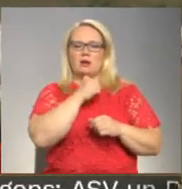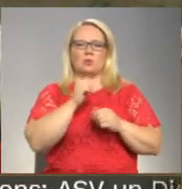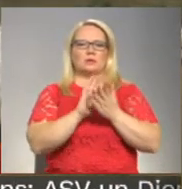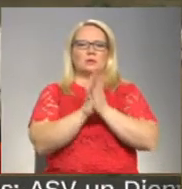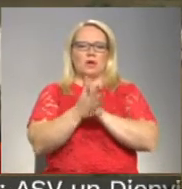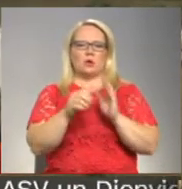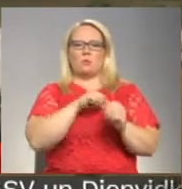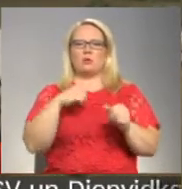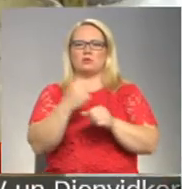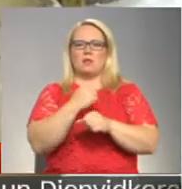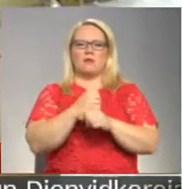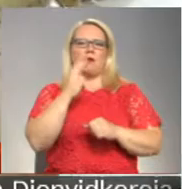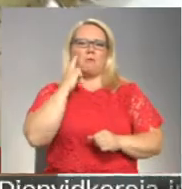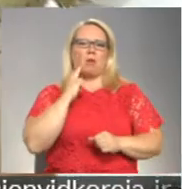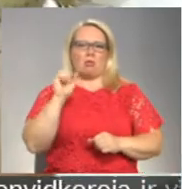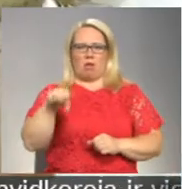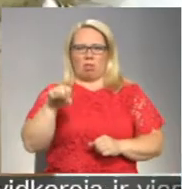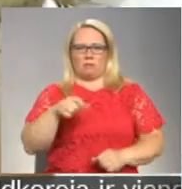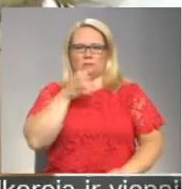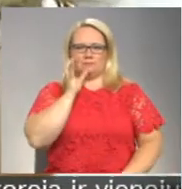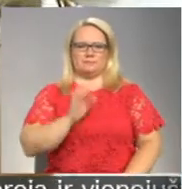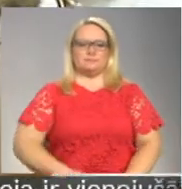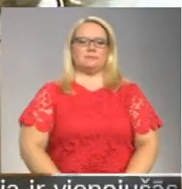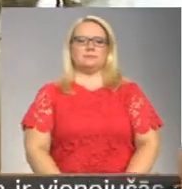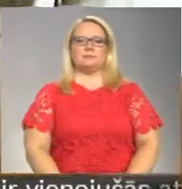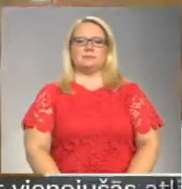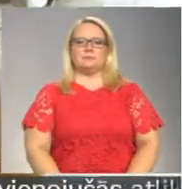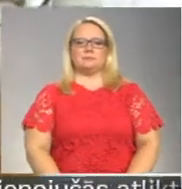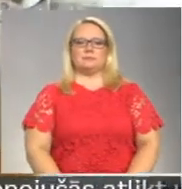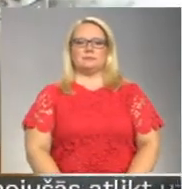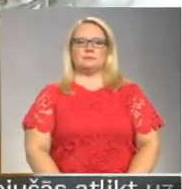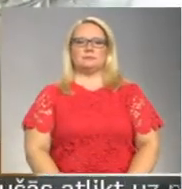pašgatavoto medalu. Sēlga Dreimane, Edvīns Sveilis, Aizpatiski televīzijam.